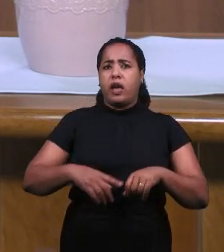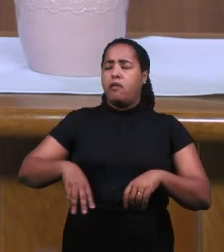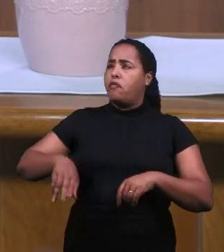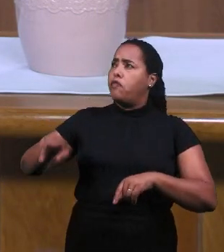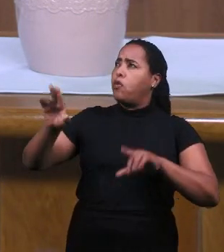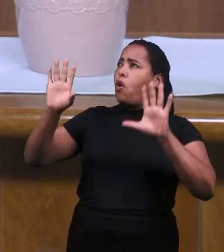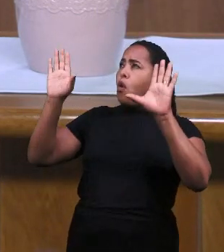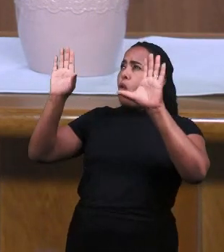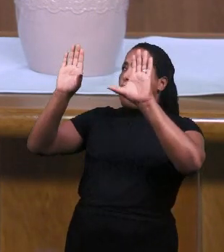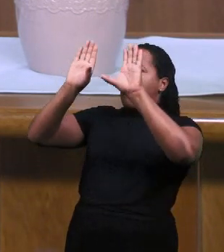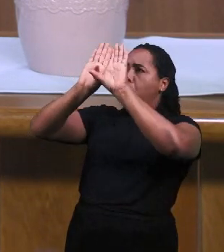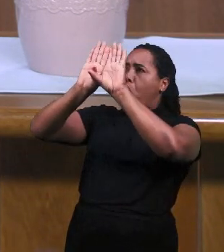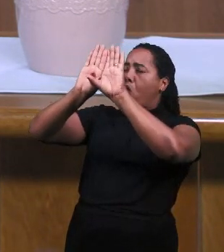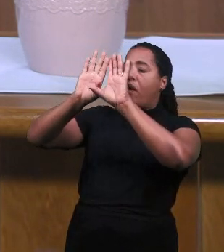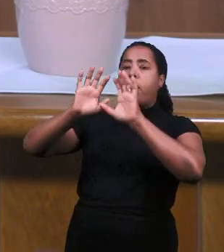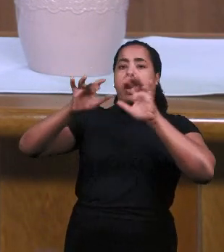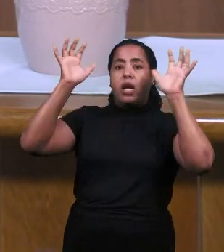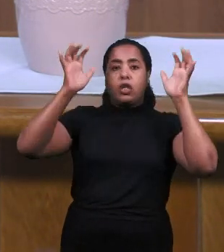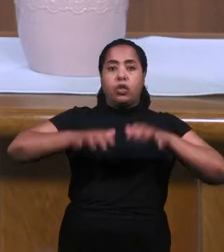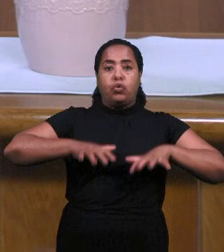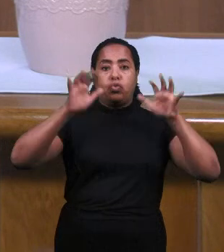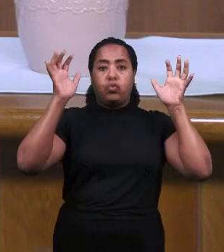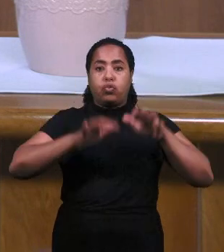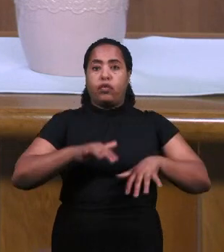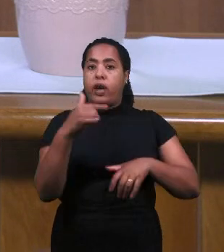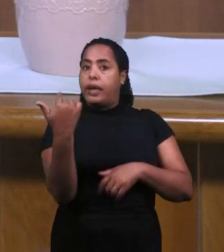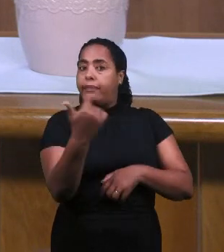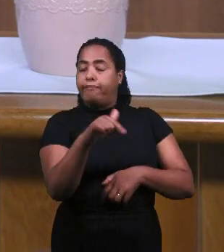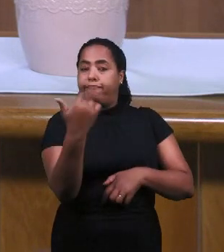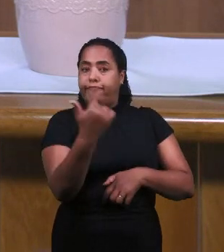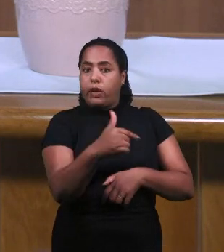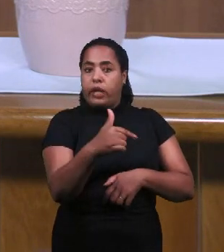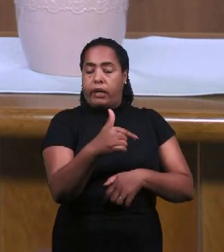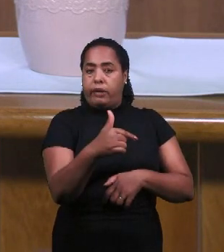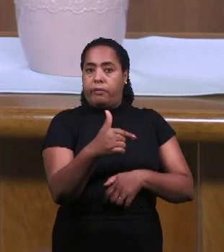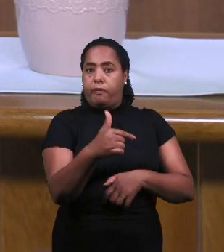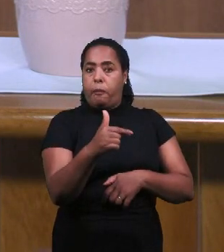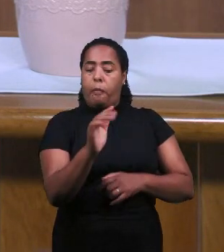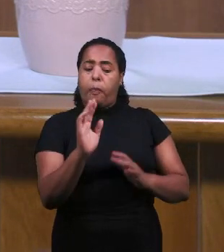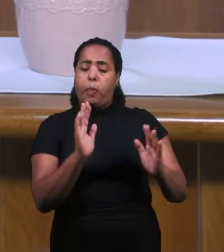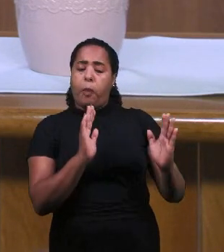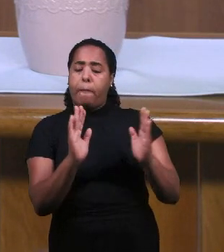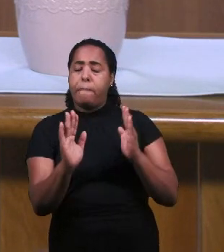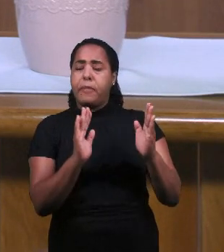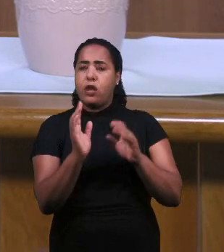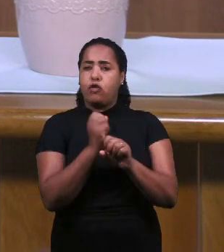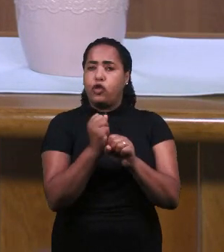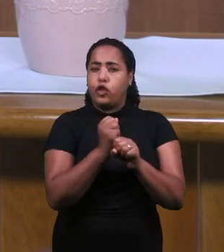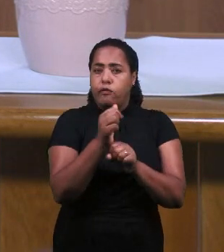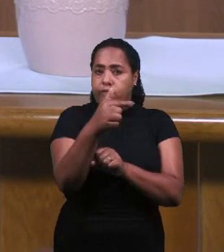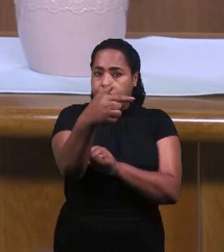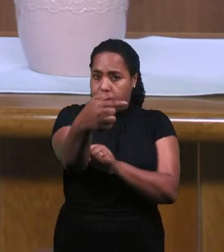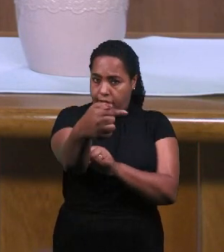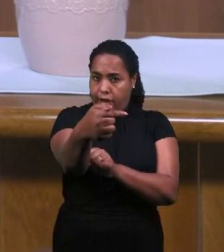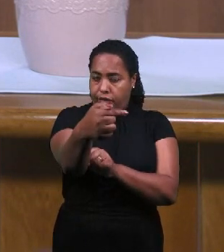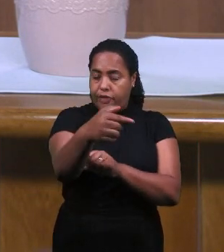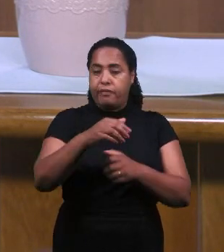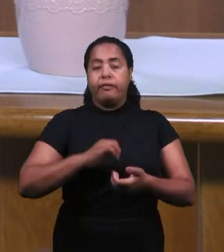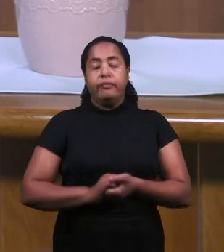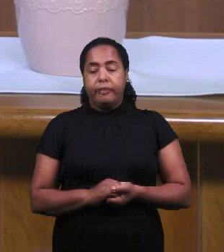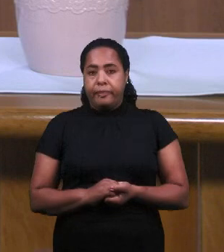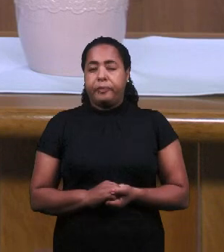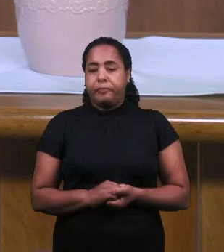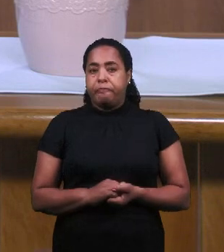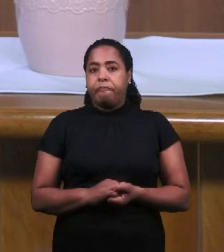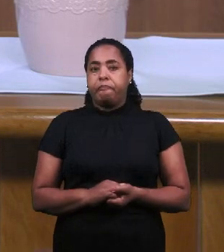заповедал закрыться небу Чтобы не было дождя И в течение нескольких